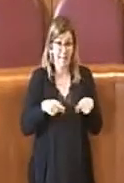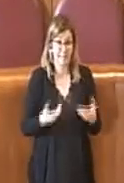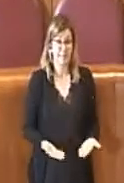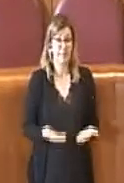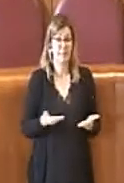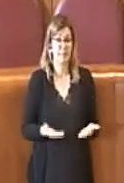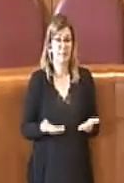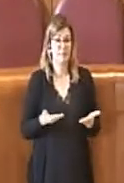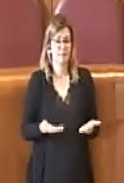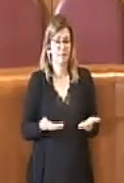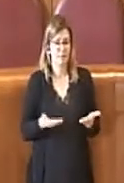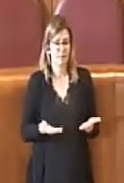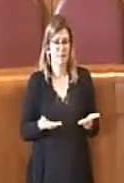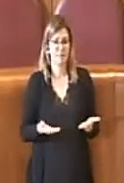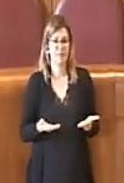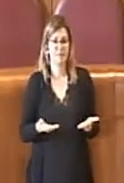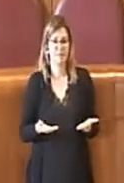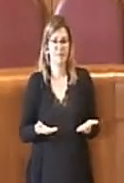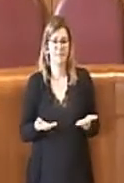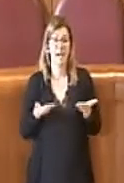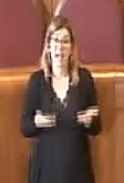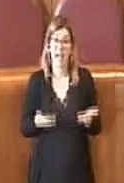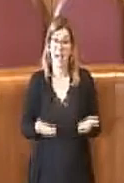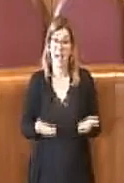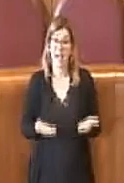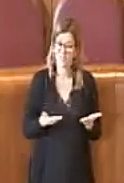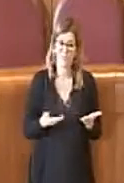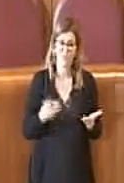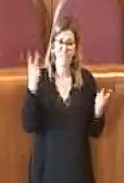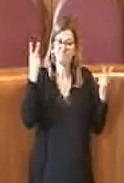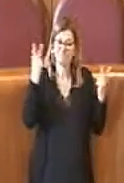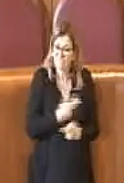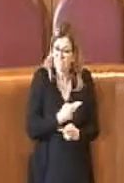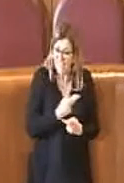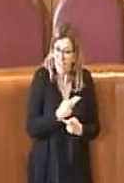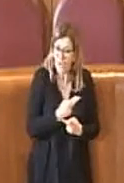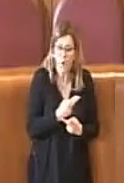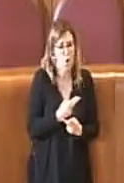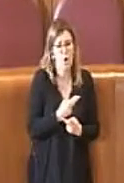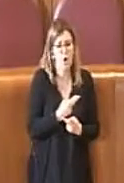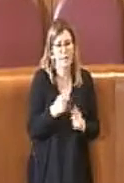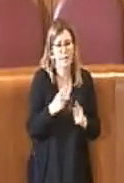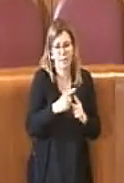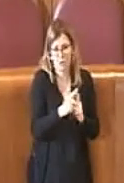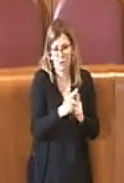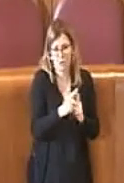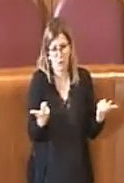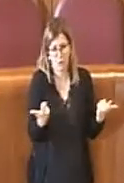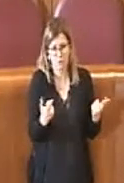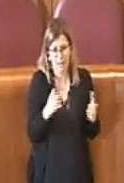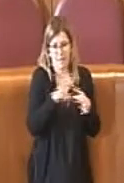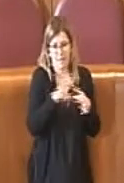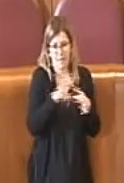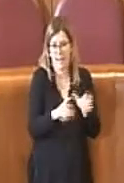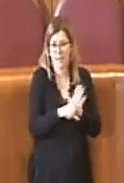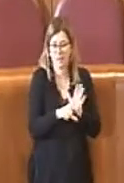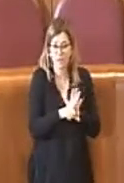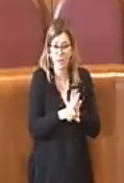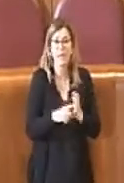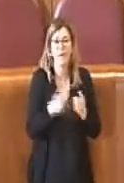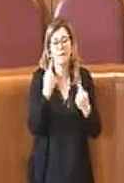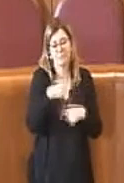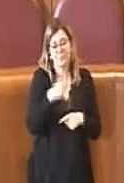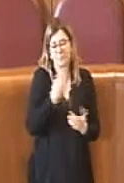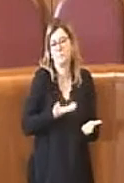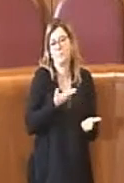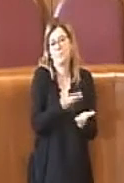in essere non sono di fatto in essere, quindi questi sono gli obiettivi della proposta e che